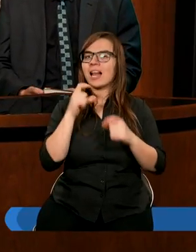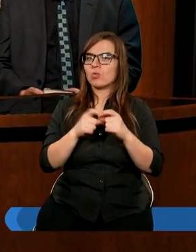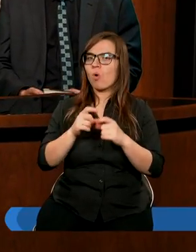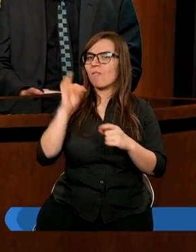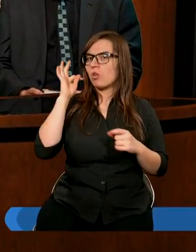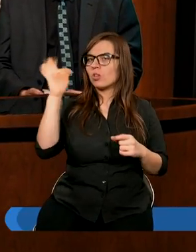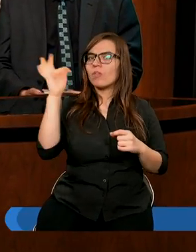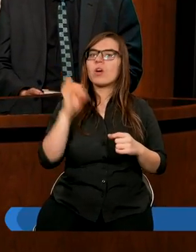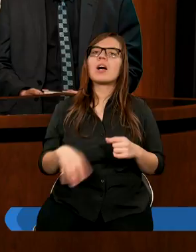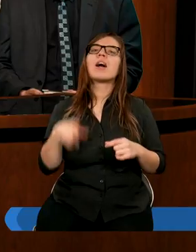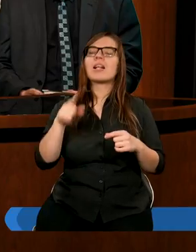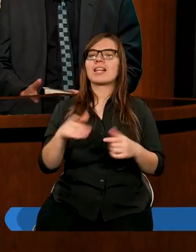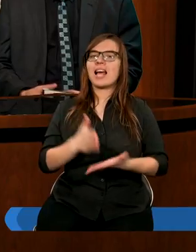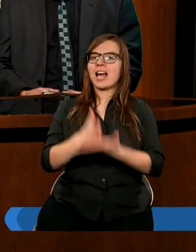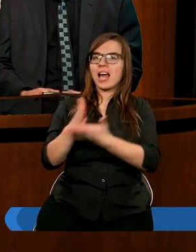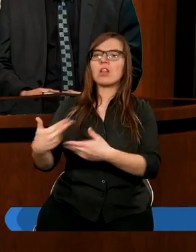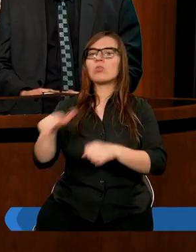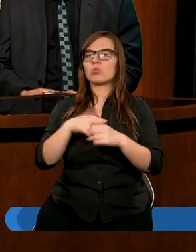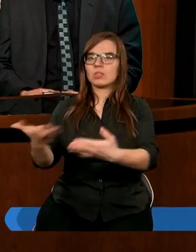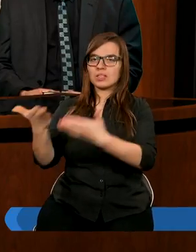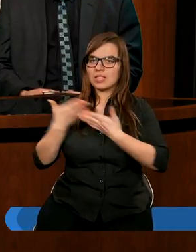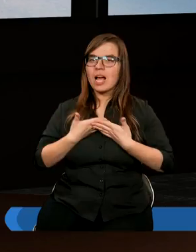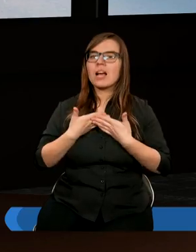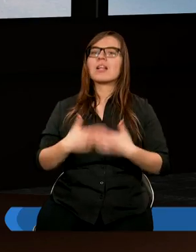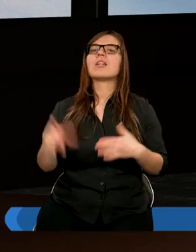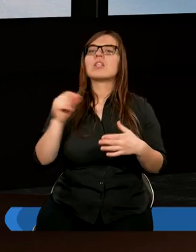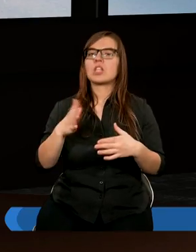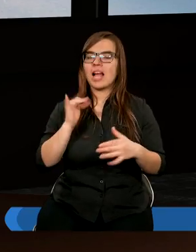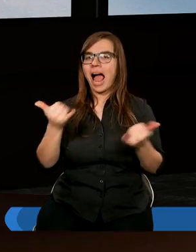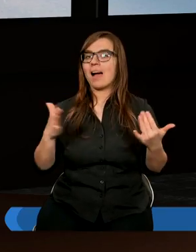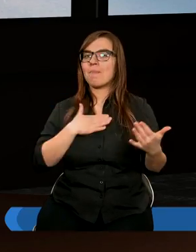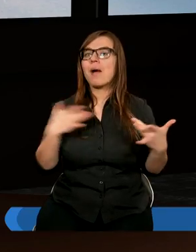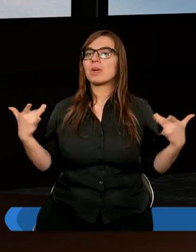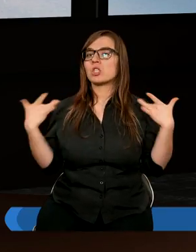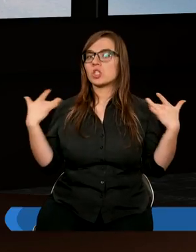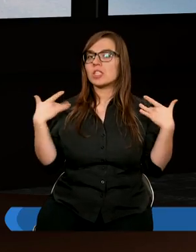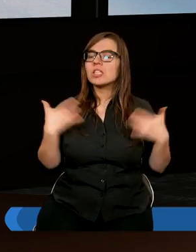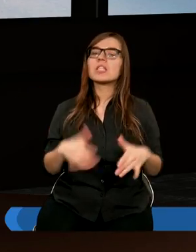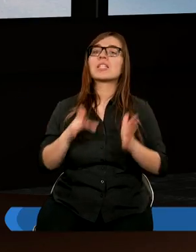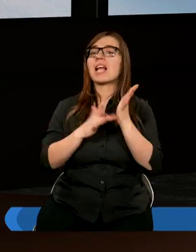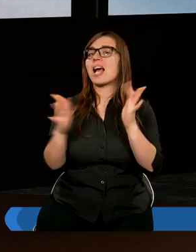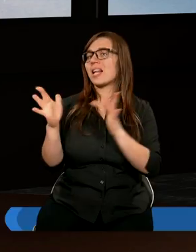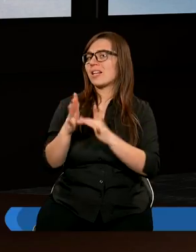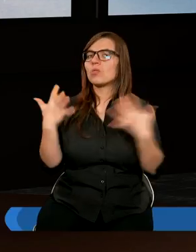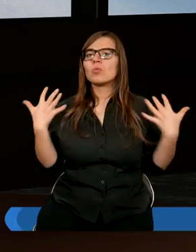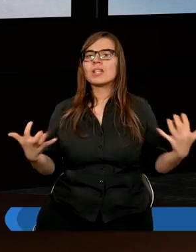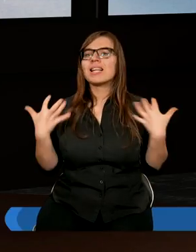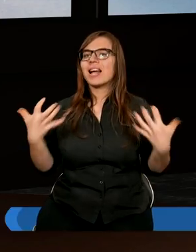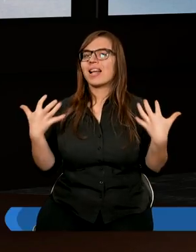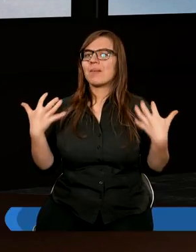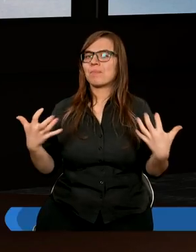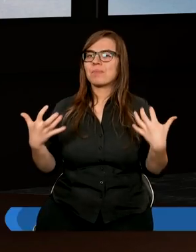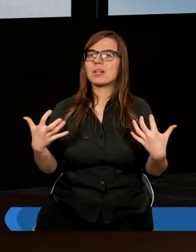słowo Twoje, za te rady, które nam dajesz, jak mamy żyć. Panie Jezu, chcemy